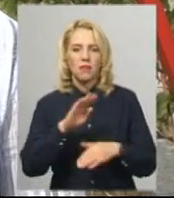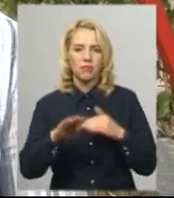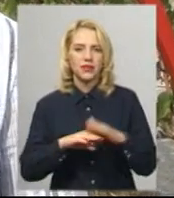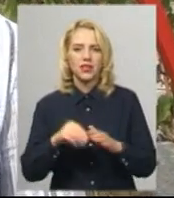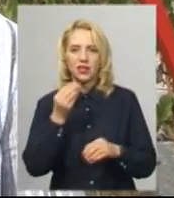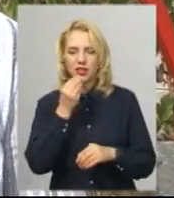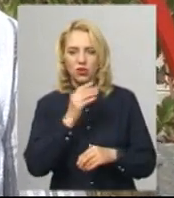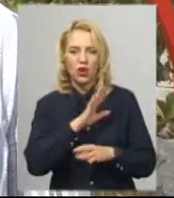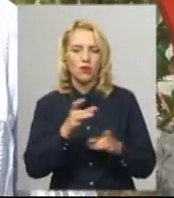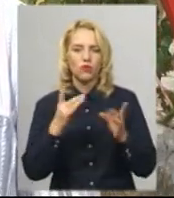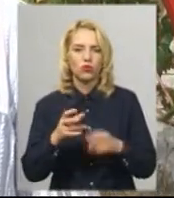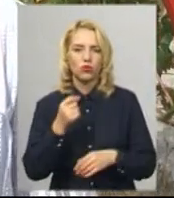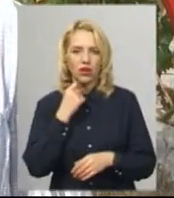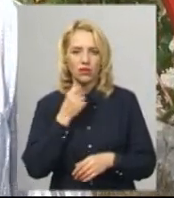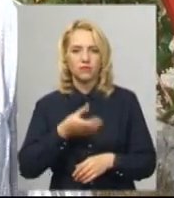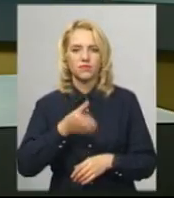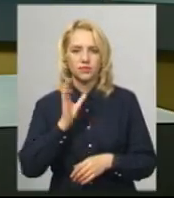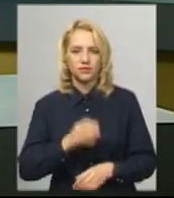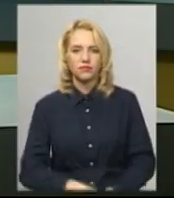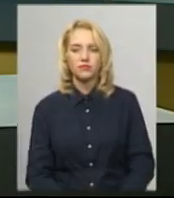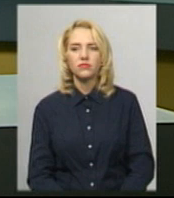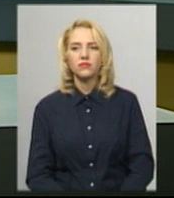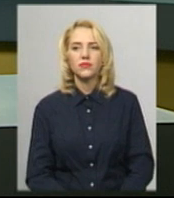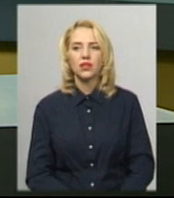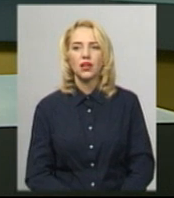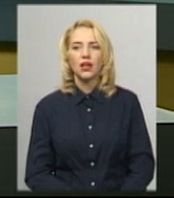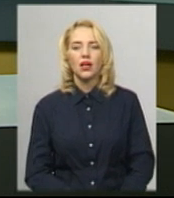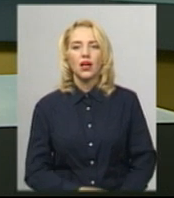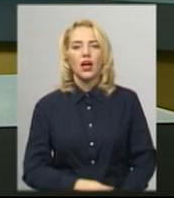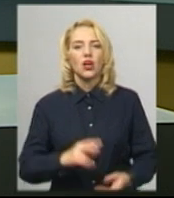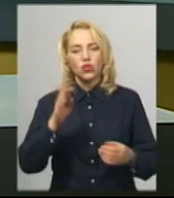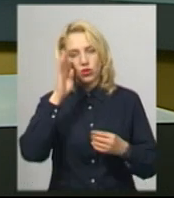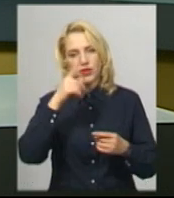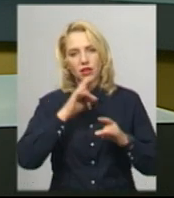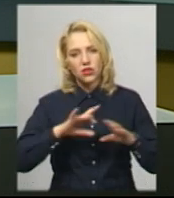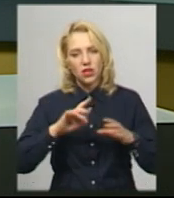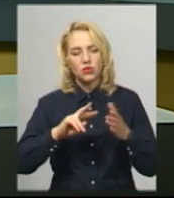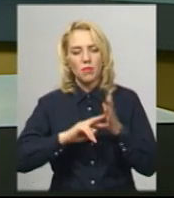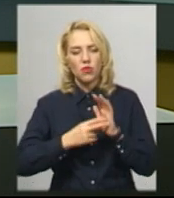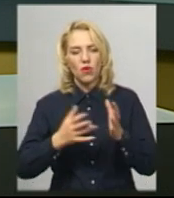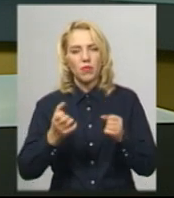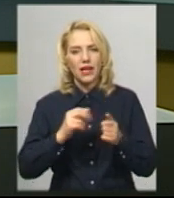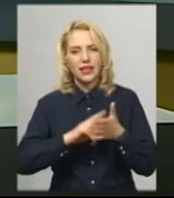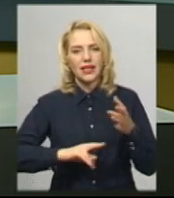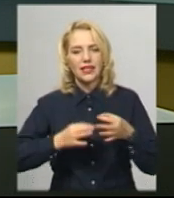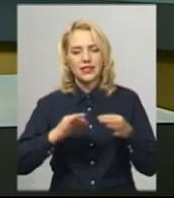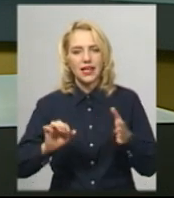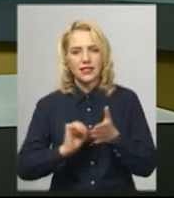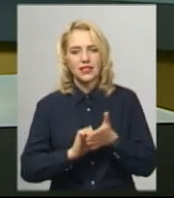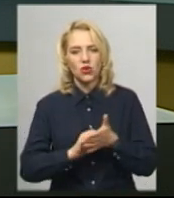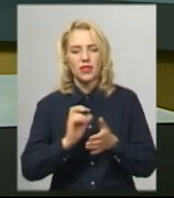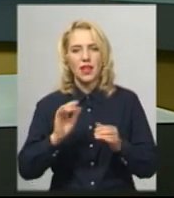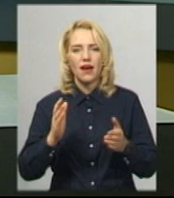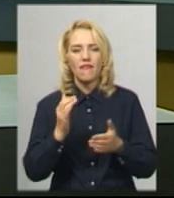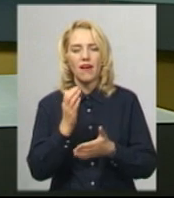а не просто як алкогольний напій. Чоловік каже, планував цьогоріч взяти ліцензію на малеве наоробство згідно закону,